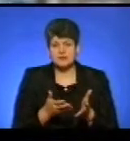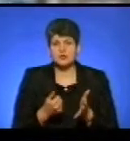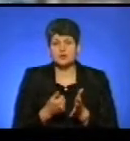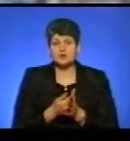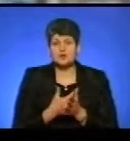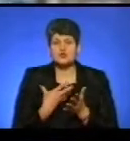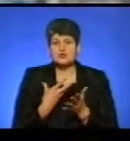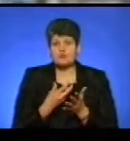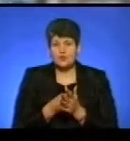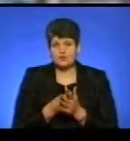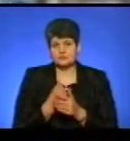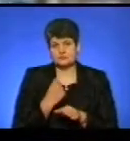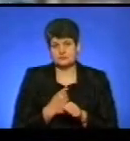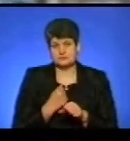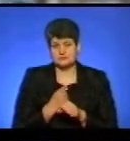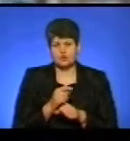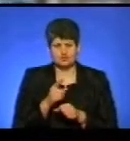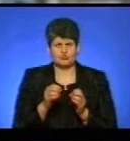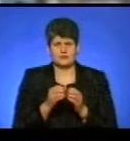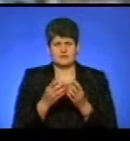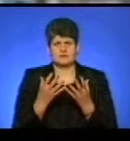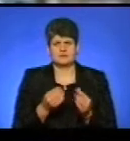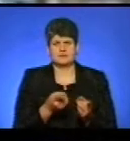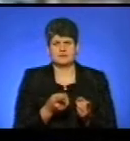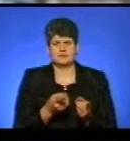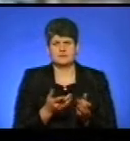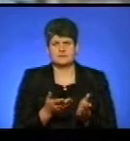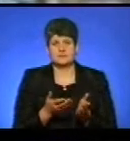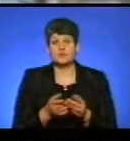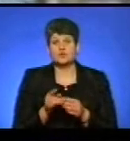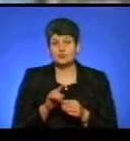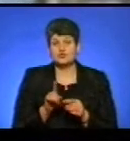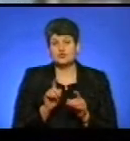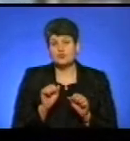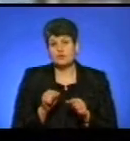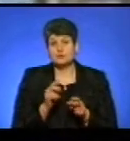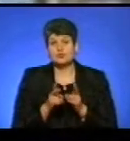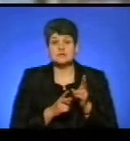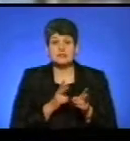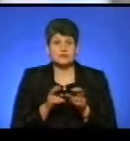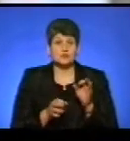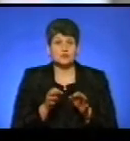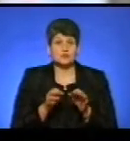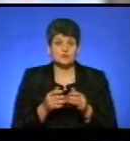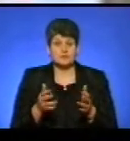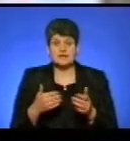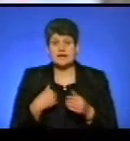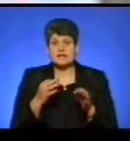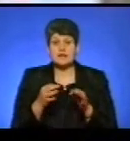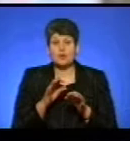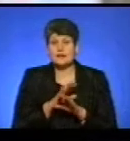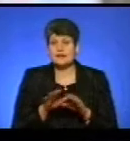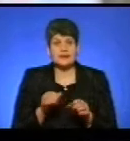своїх повноважень. Чому 10 днів? Чому такий процес? Тому що може бути оскарження у судовому процесі. Я ніколи не